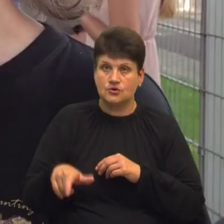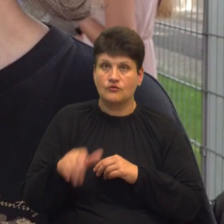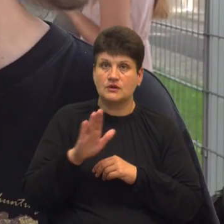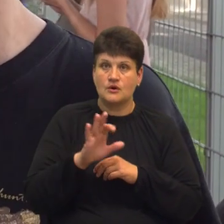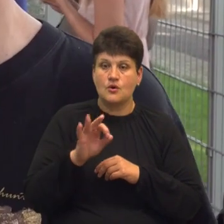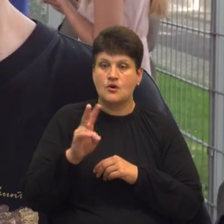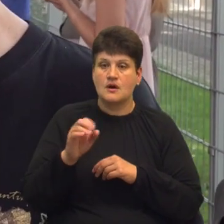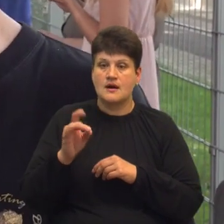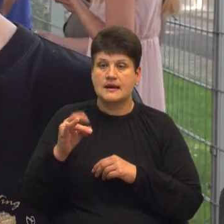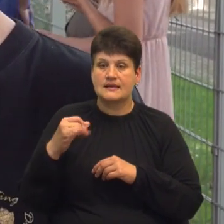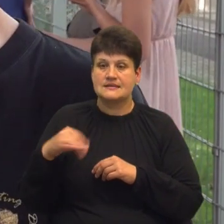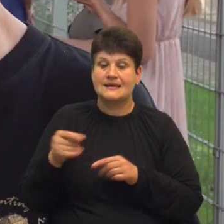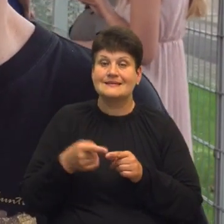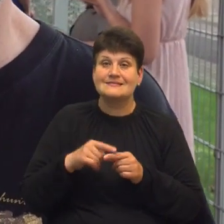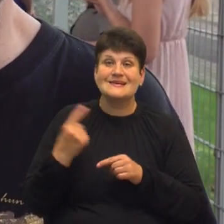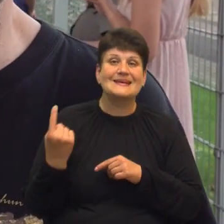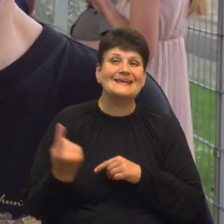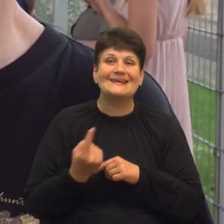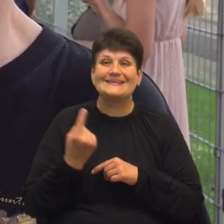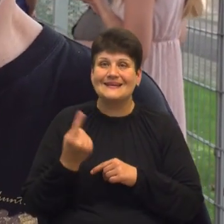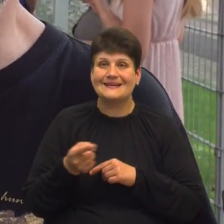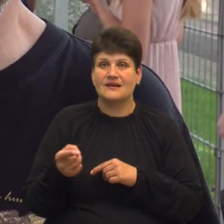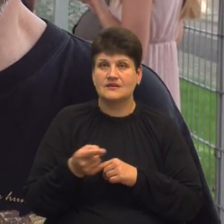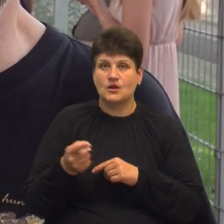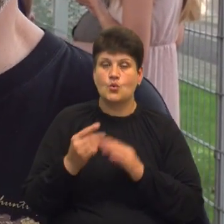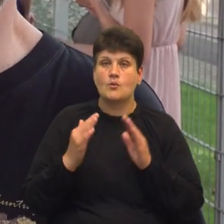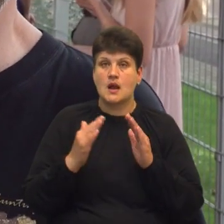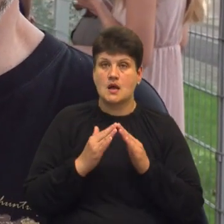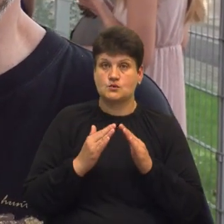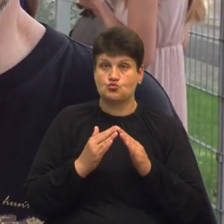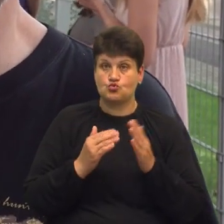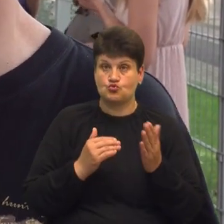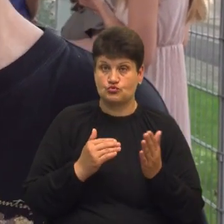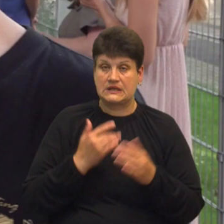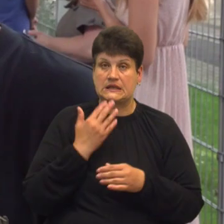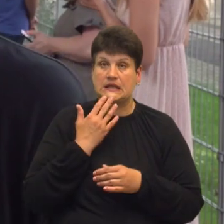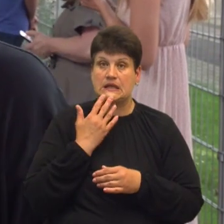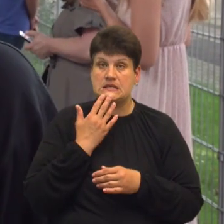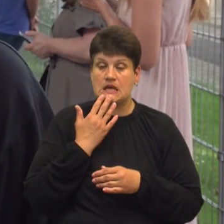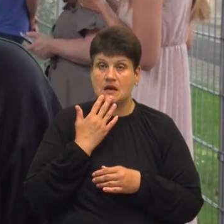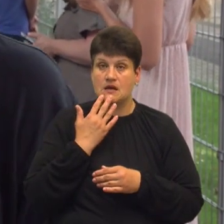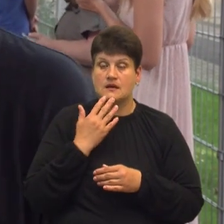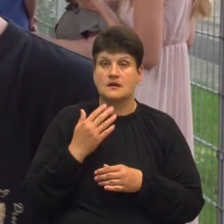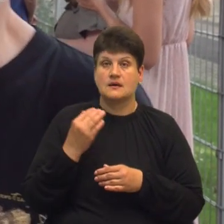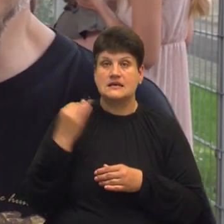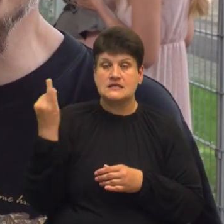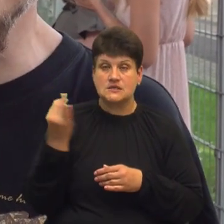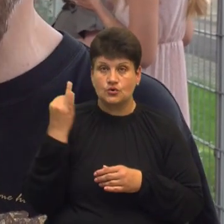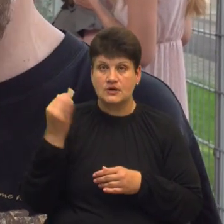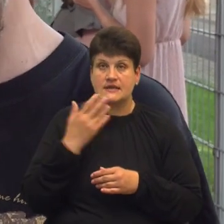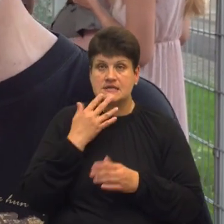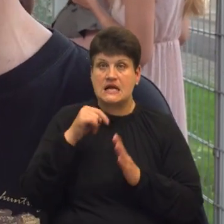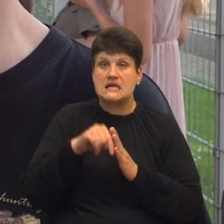Це єдина в Тернополі споруда, пам'ятка історії та культури національного